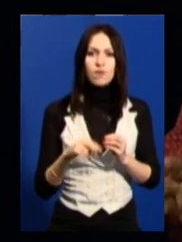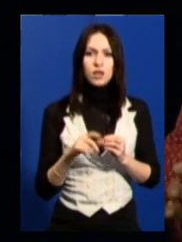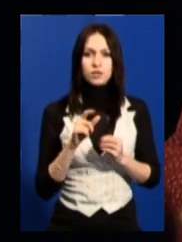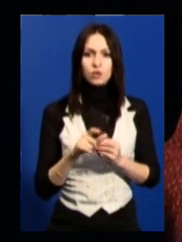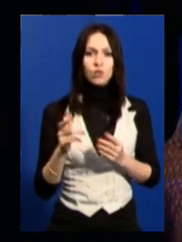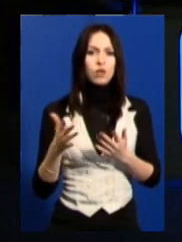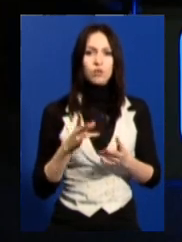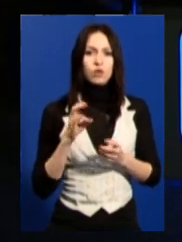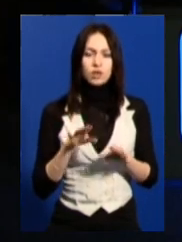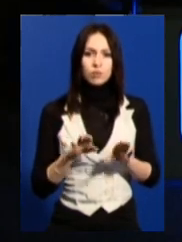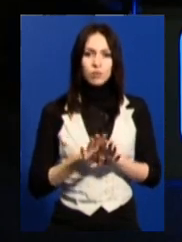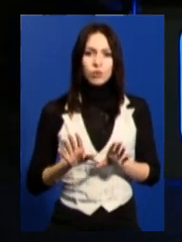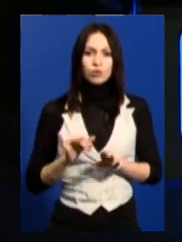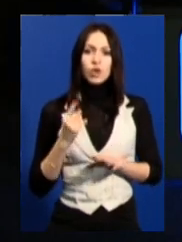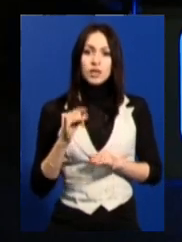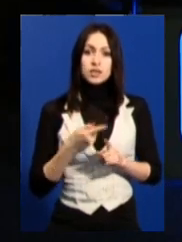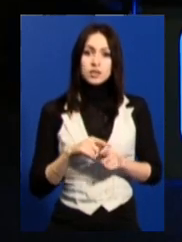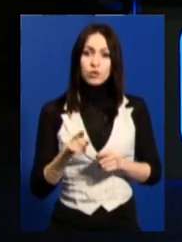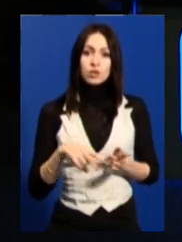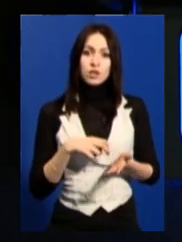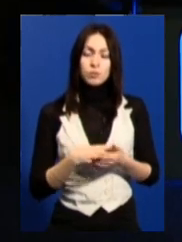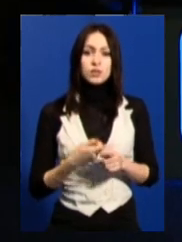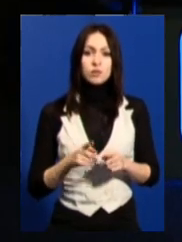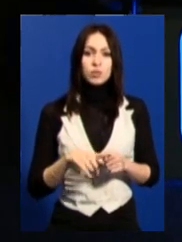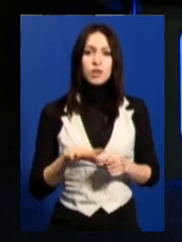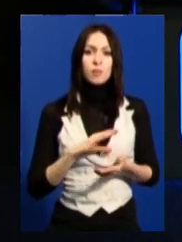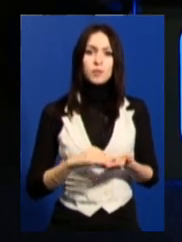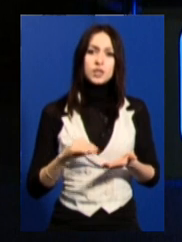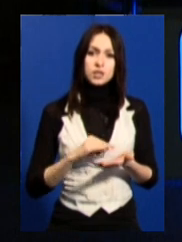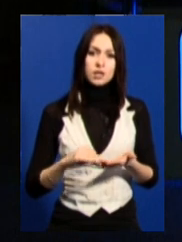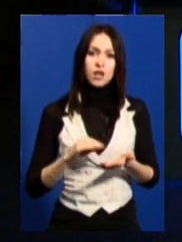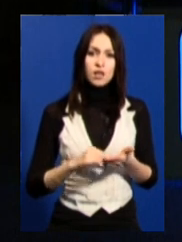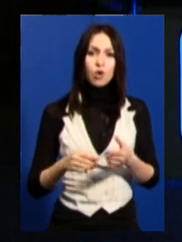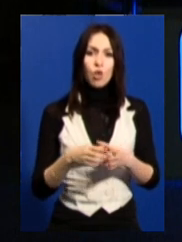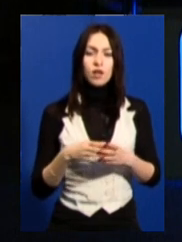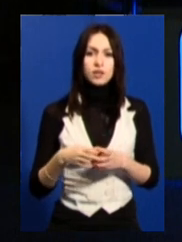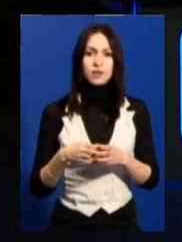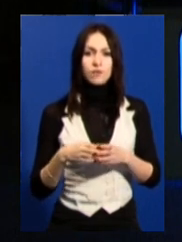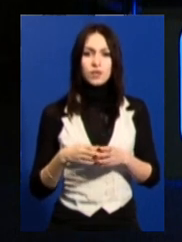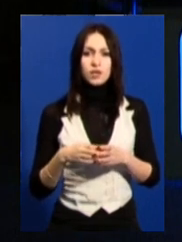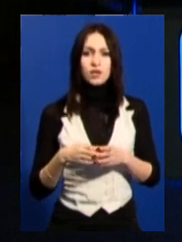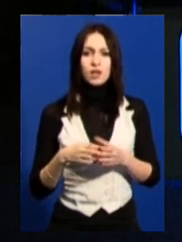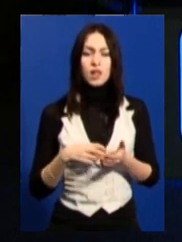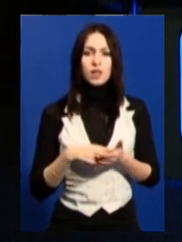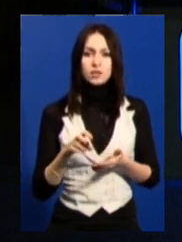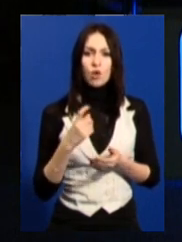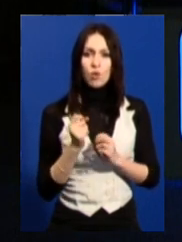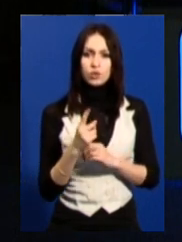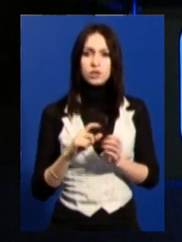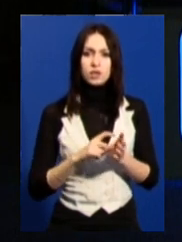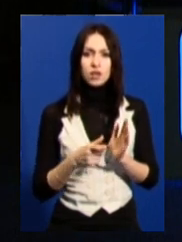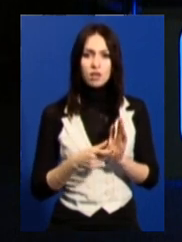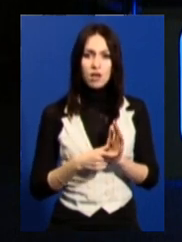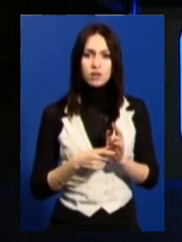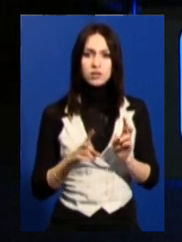які не схожі. І один з цих листів, це писав колективний лист 11 клас